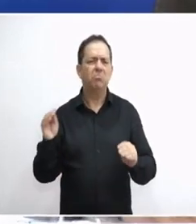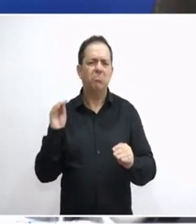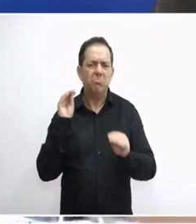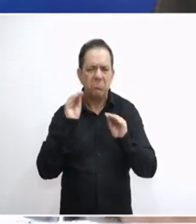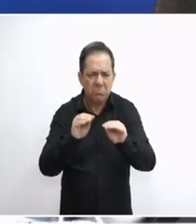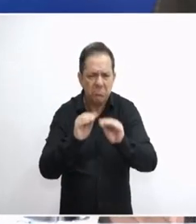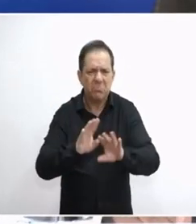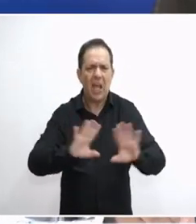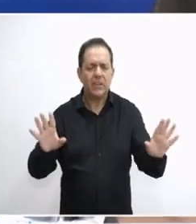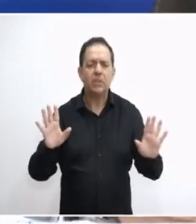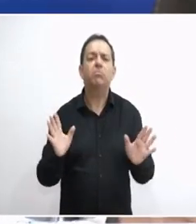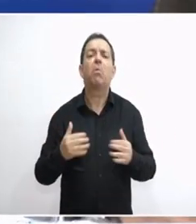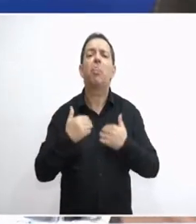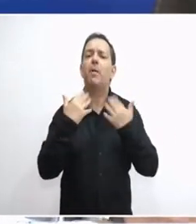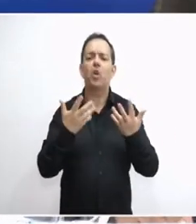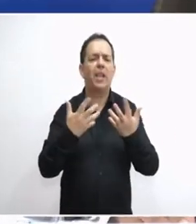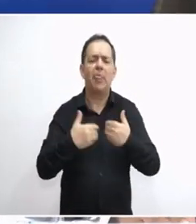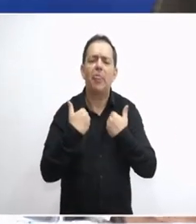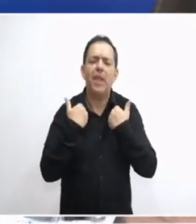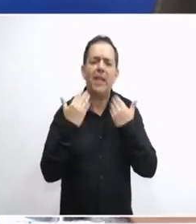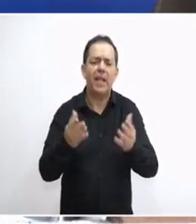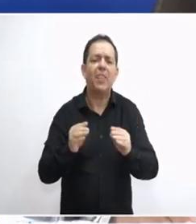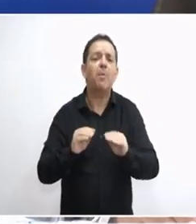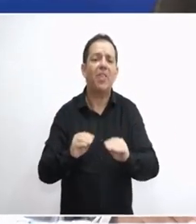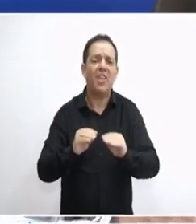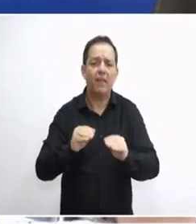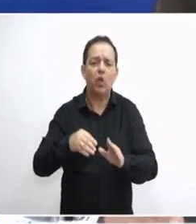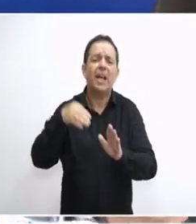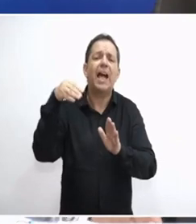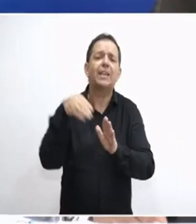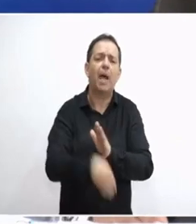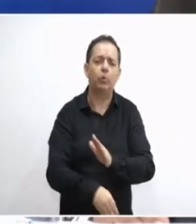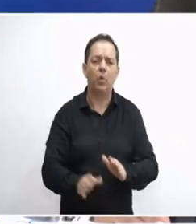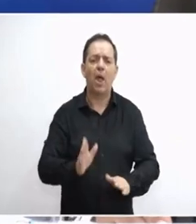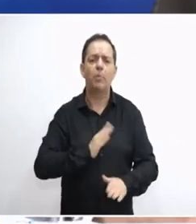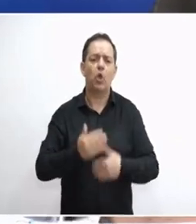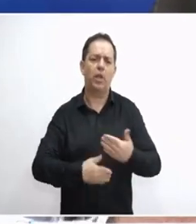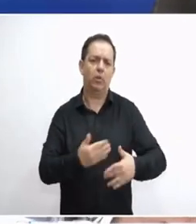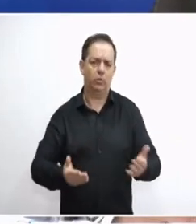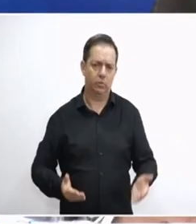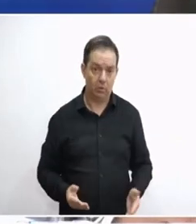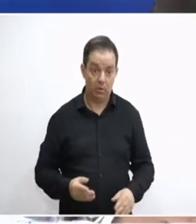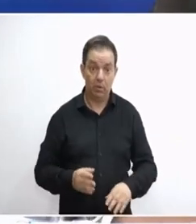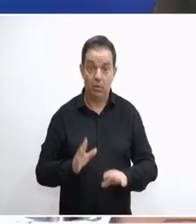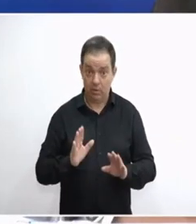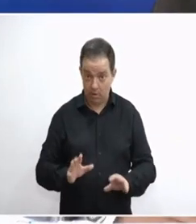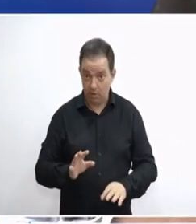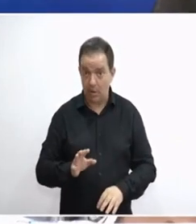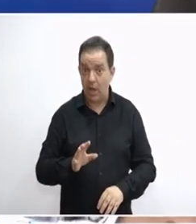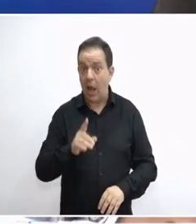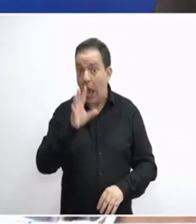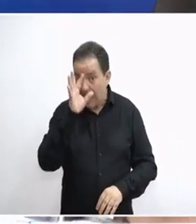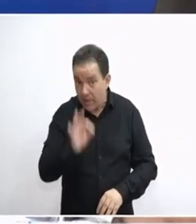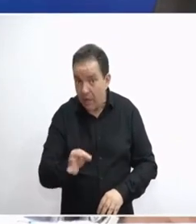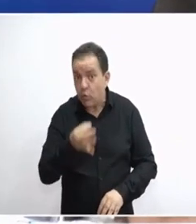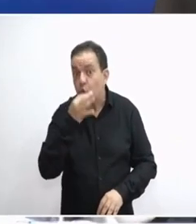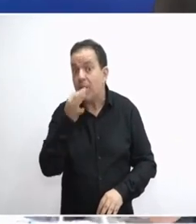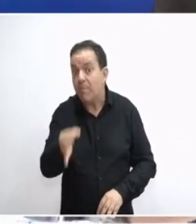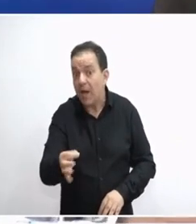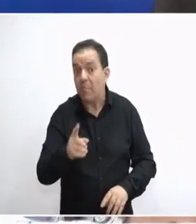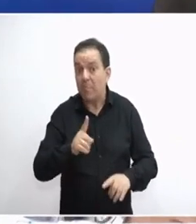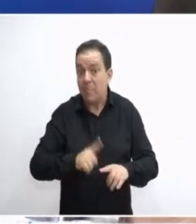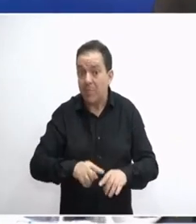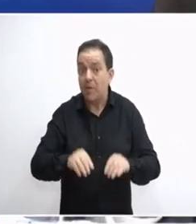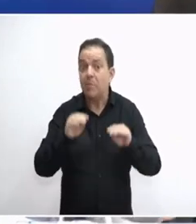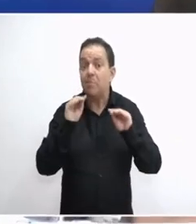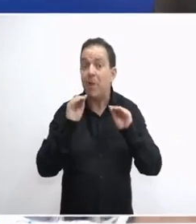αποτέλεσμα δεν μπορεί ποτέ να λειτουργήσει. Αυτό δεν είναι παιδεία. Αυτό είναι κατάπτωση του ανθρώπινου γένους. Στην αλήθεια είναι αυτό που σας είπα. Θα πρέπει